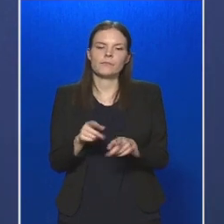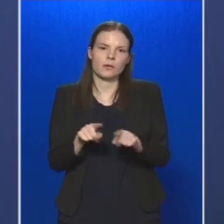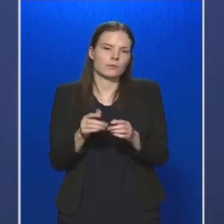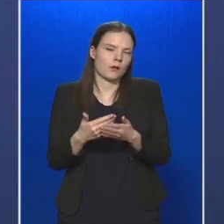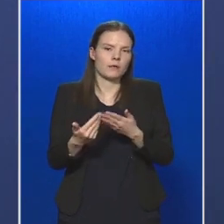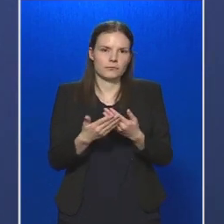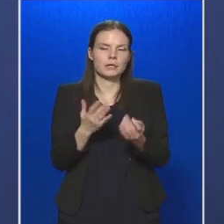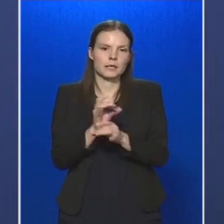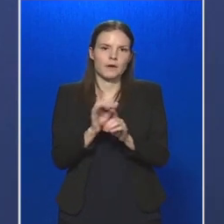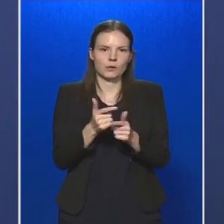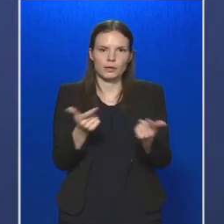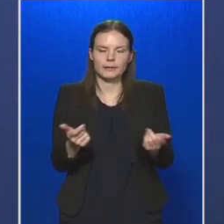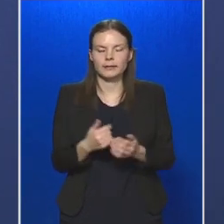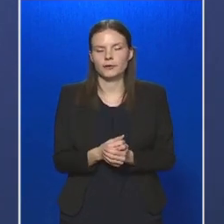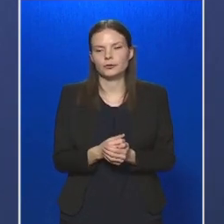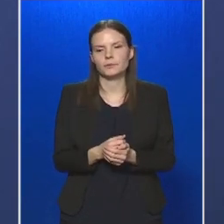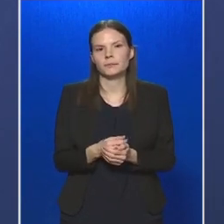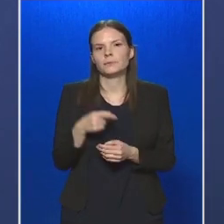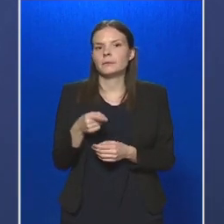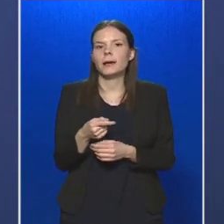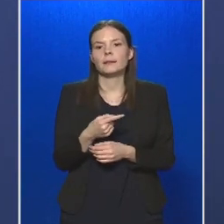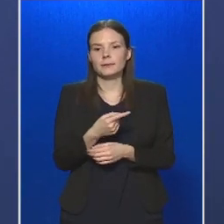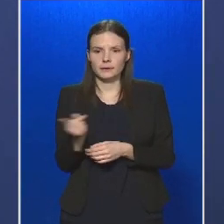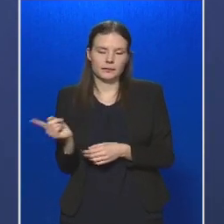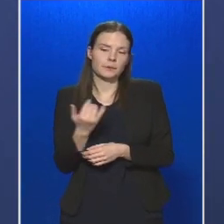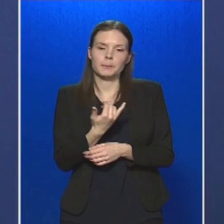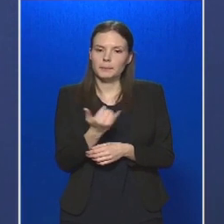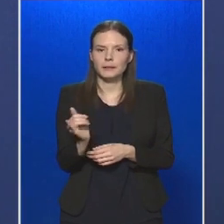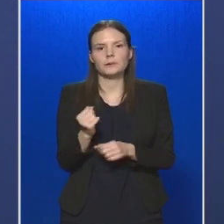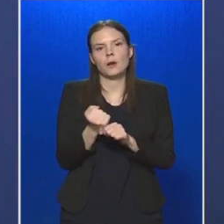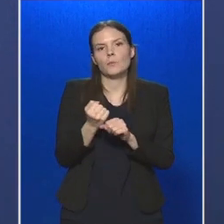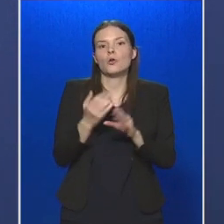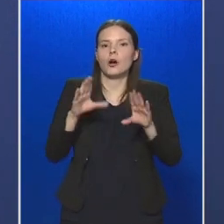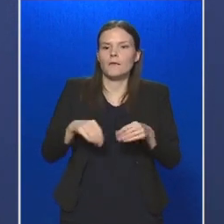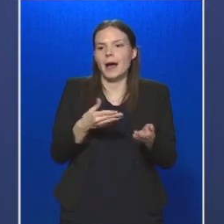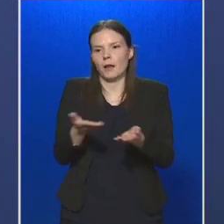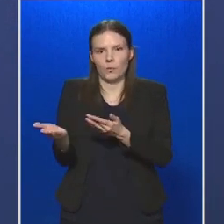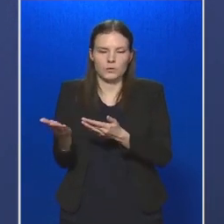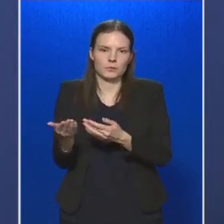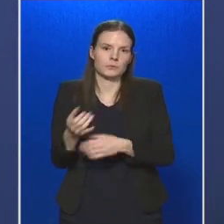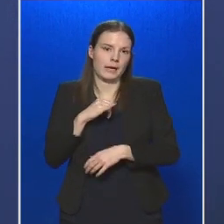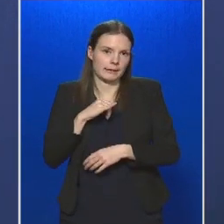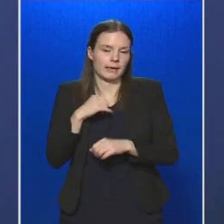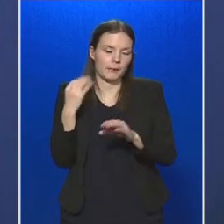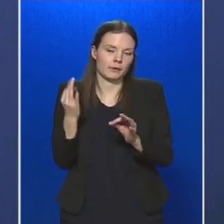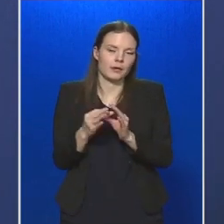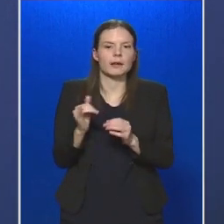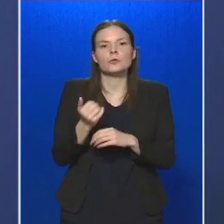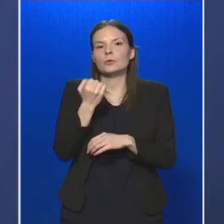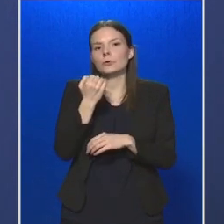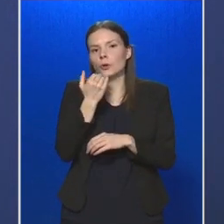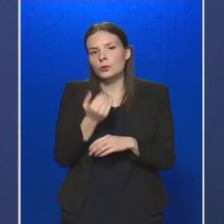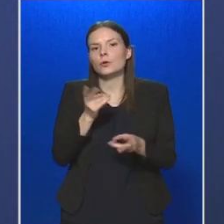fertőtleníteni. Úgyhogy ez mind a munkavállalók érdekében történik, és köszönöm, hogy a munkáltatók